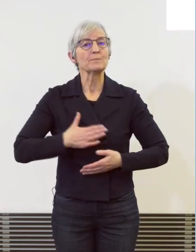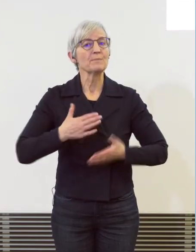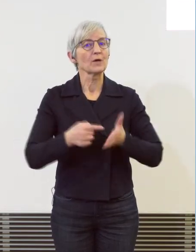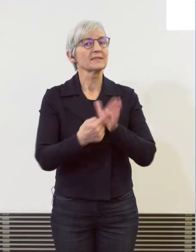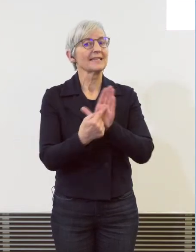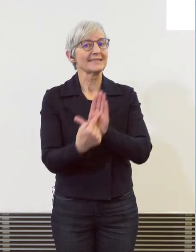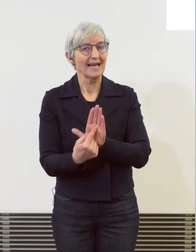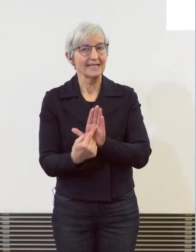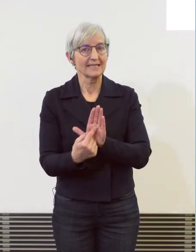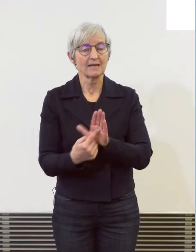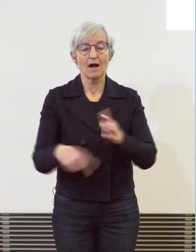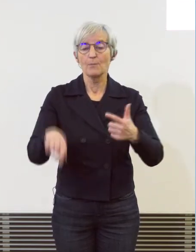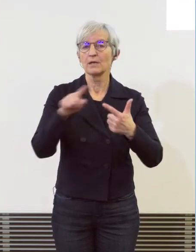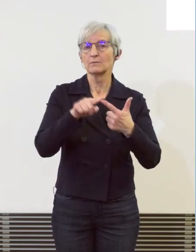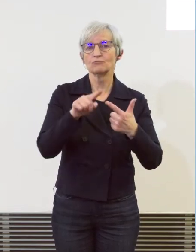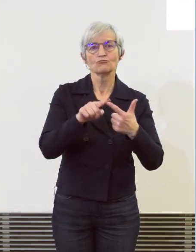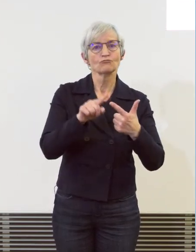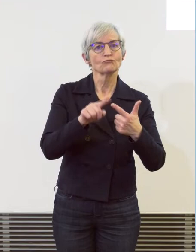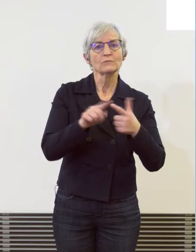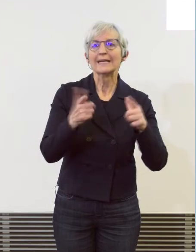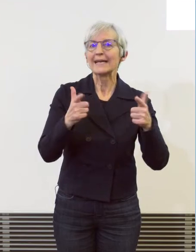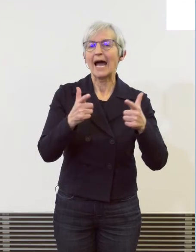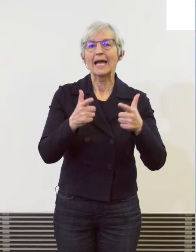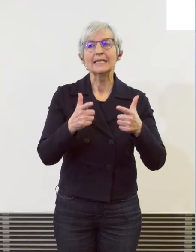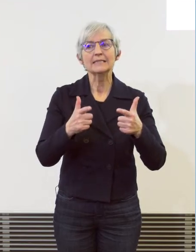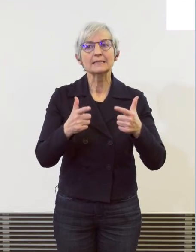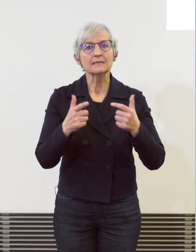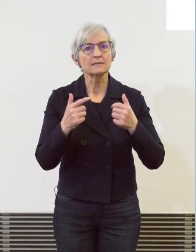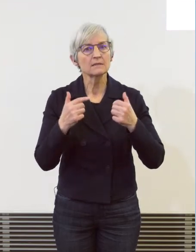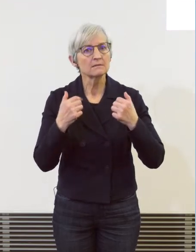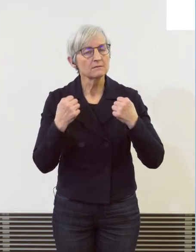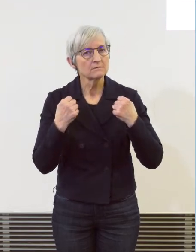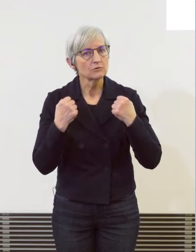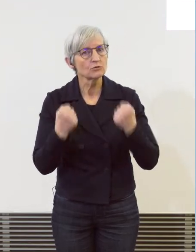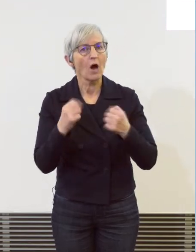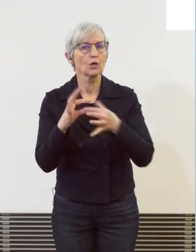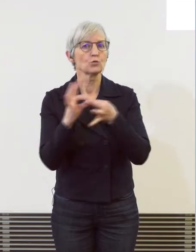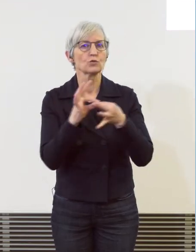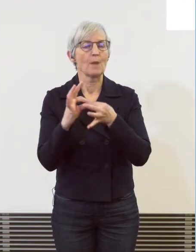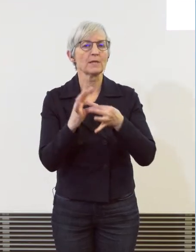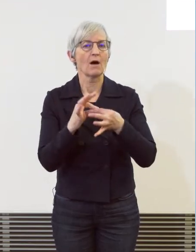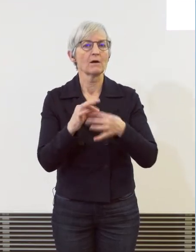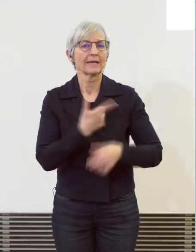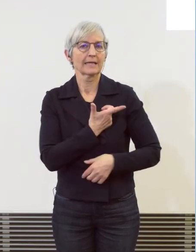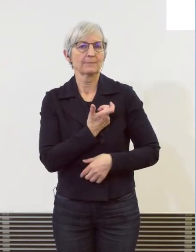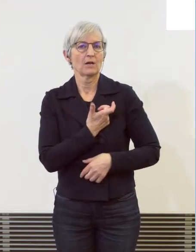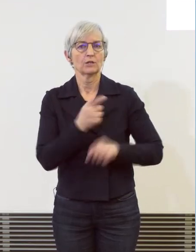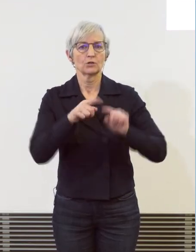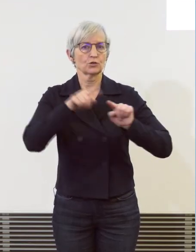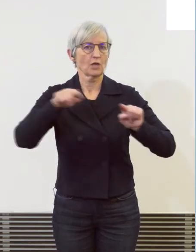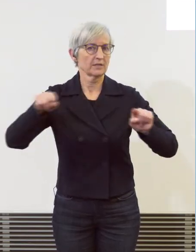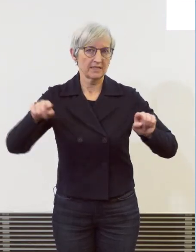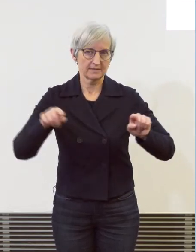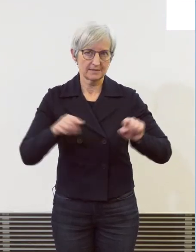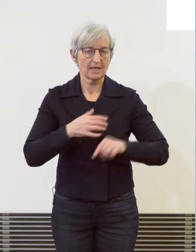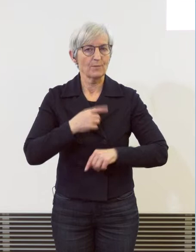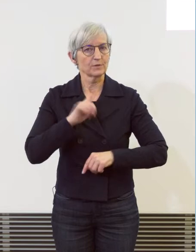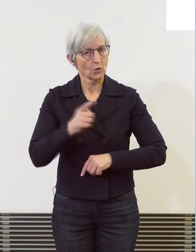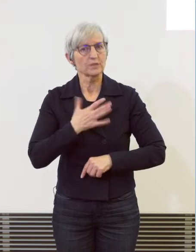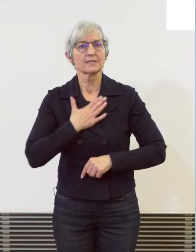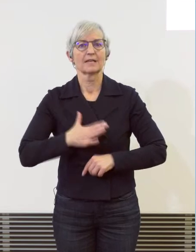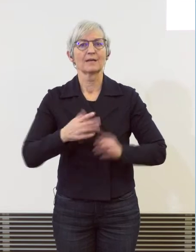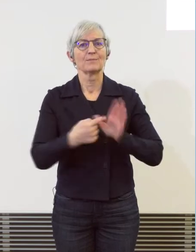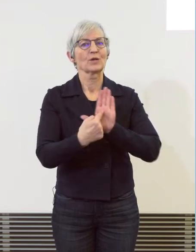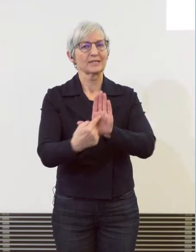Kriminalitätsstatistik nicht so ganz einen engen Zusammenhang hat, möchte ich Ihnen auch noch zeigen. Wir haben vor